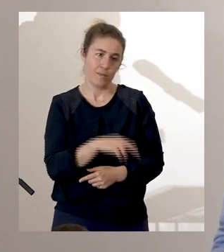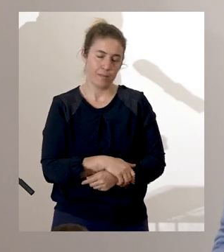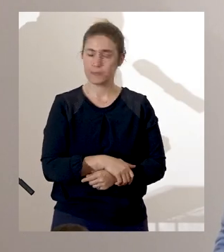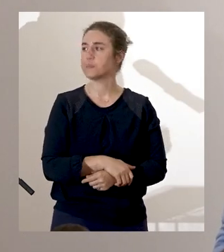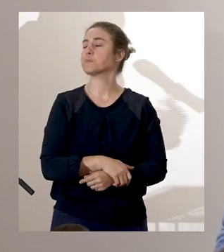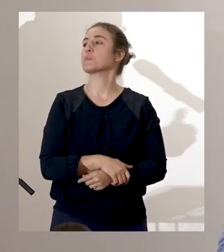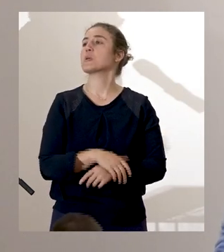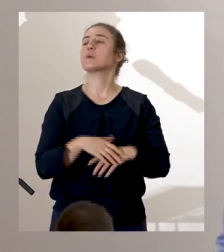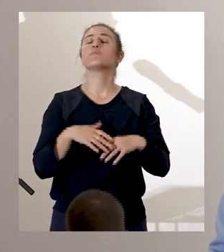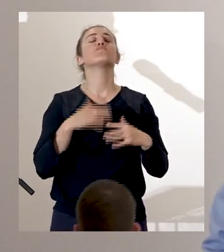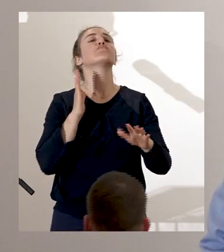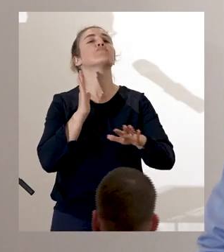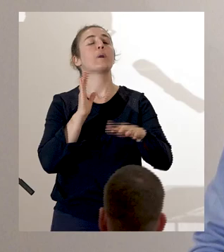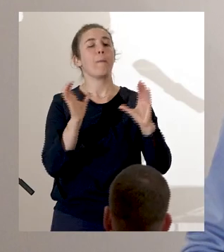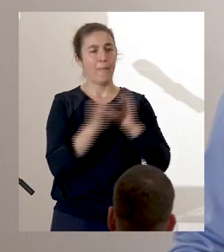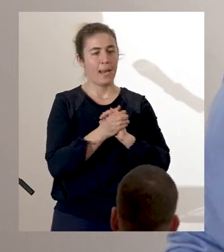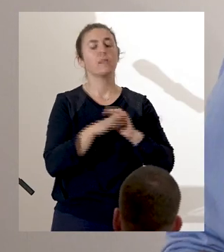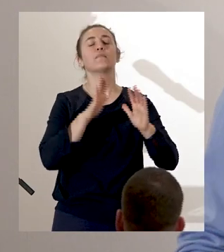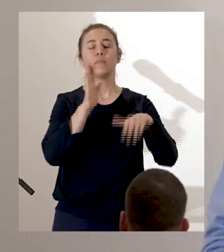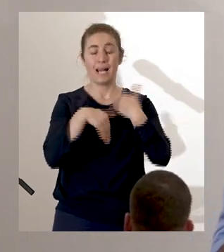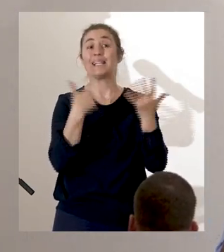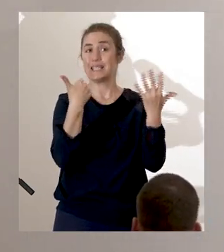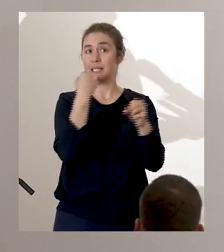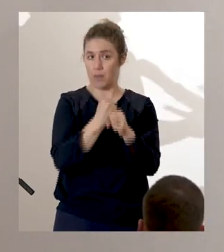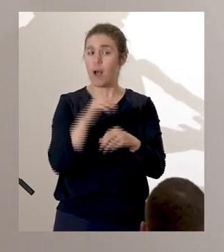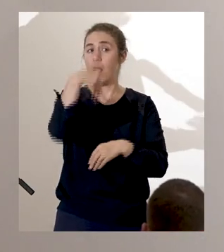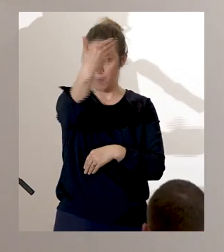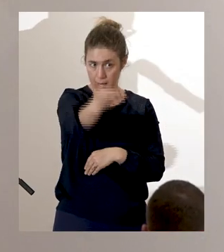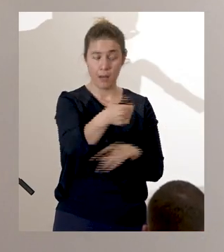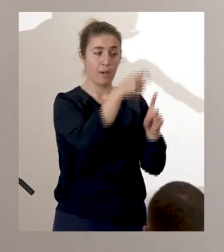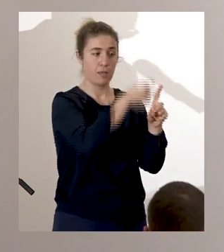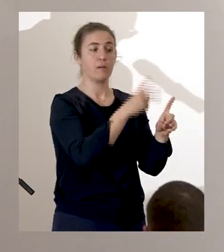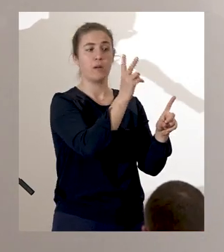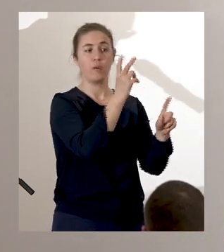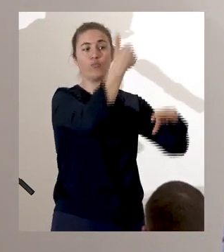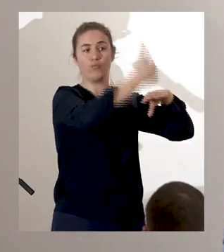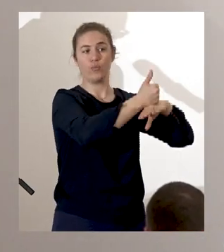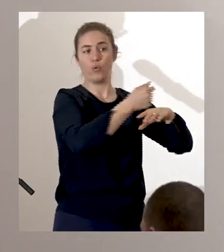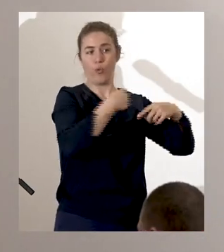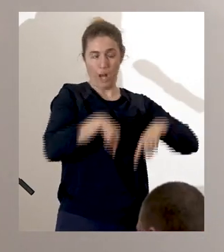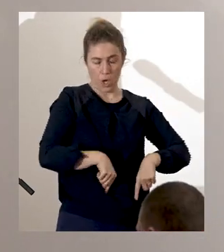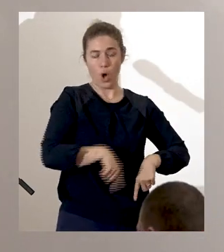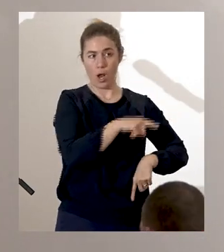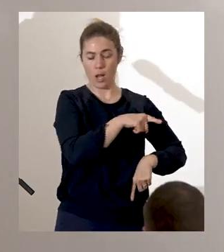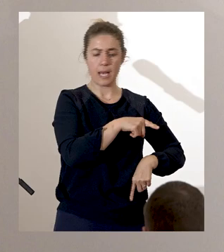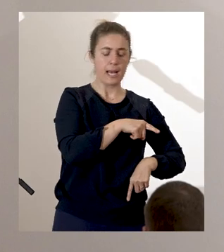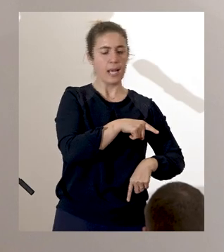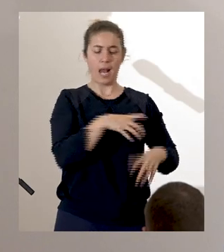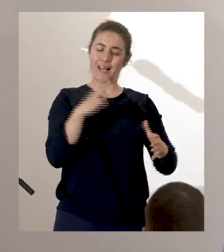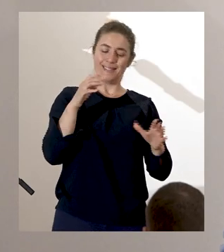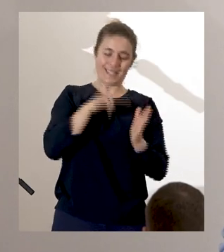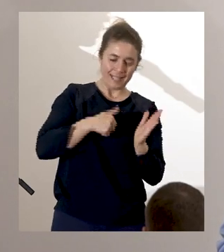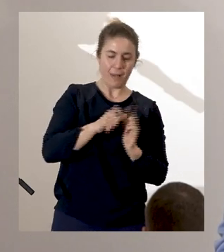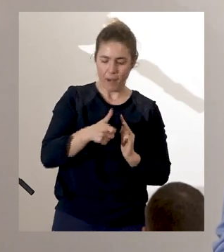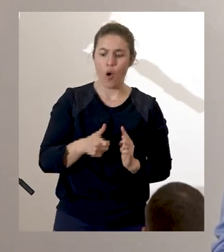D'ailleurs, six ans après la paix le gouverneur, celui-là même qui avait accepté l'idée de la conclure insistait sur le danger auquel s'exposait la